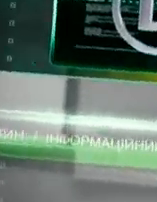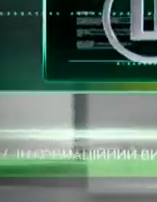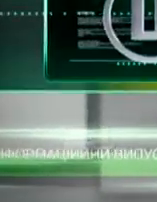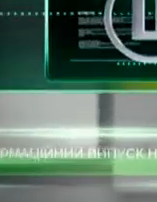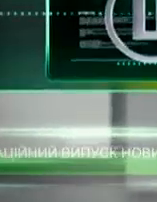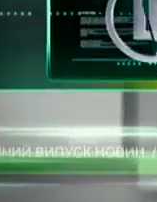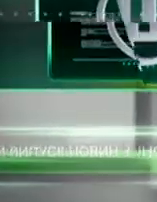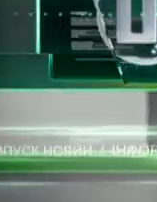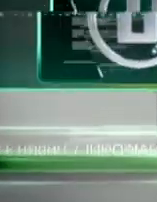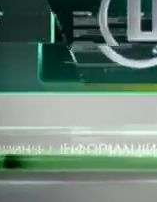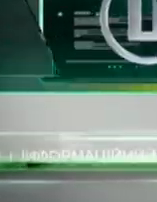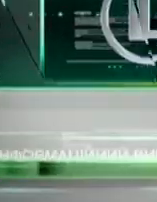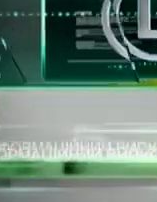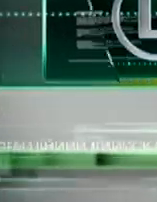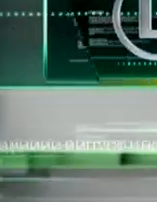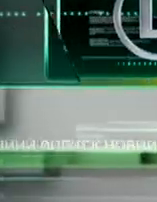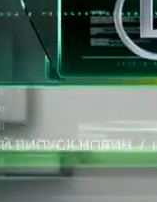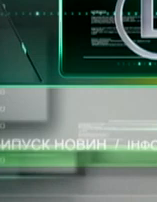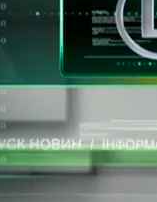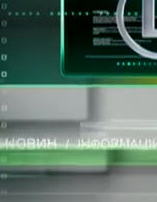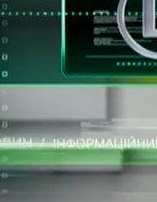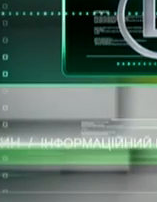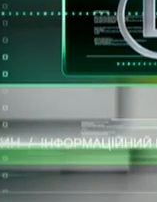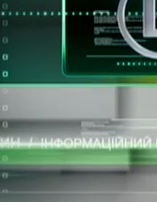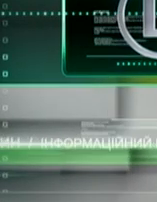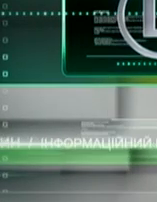Дякую. Дякую.